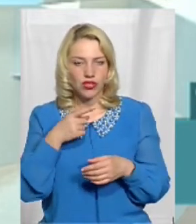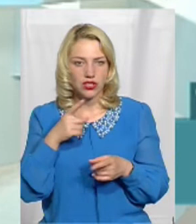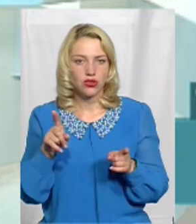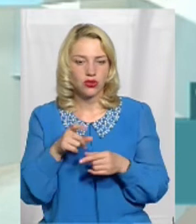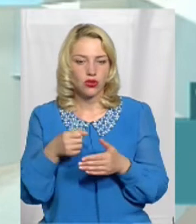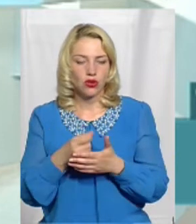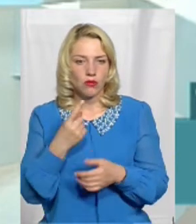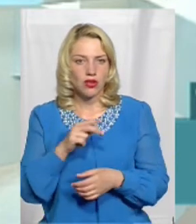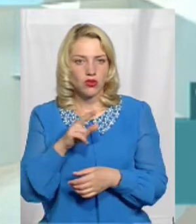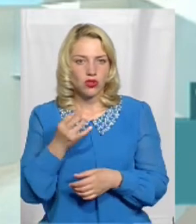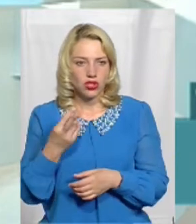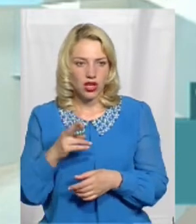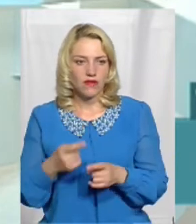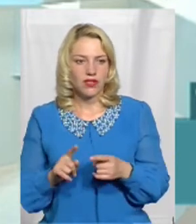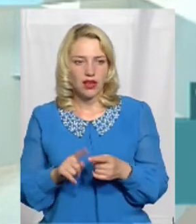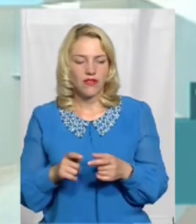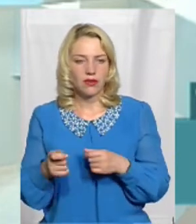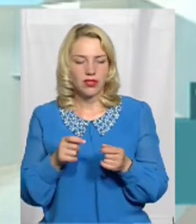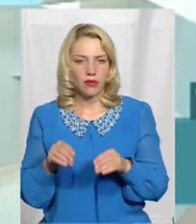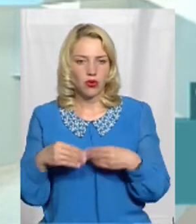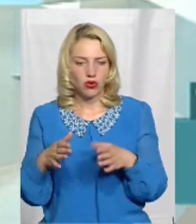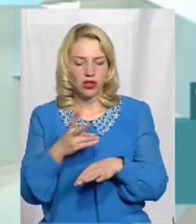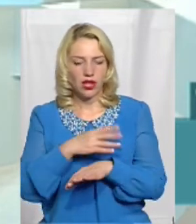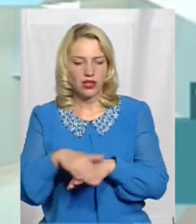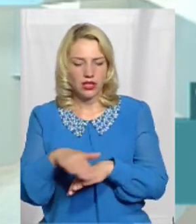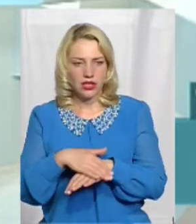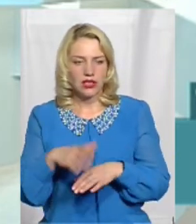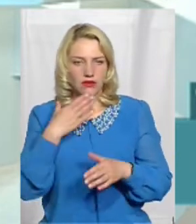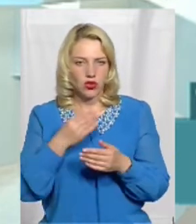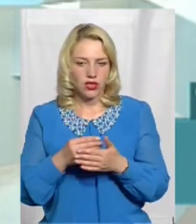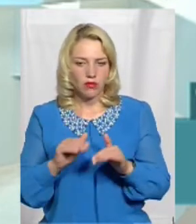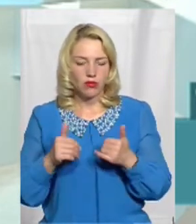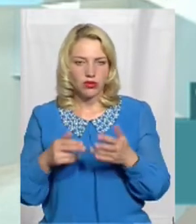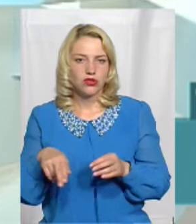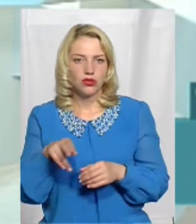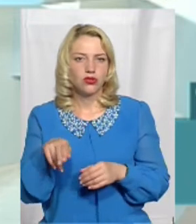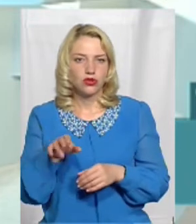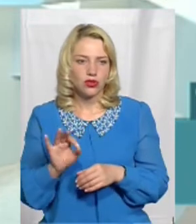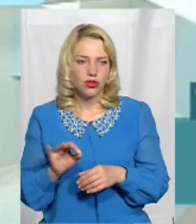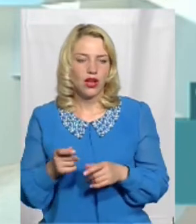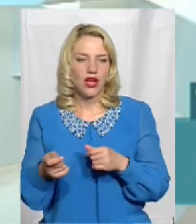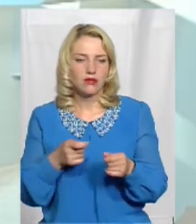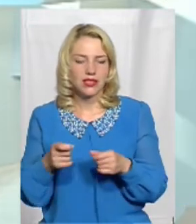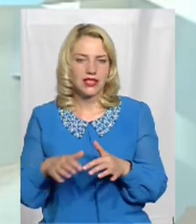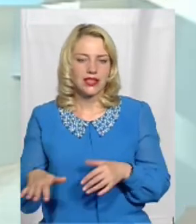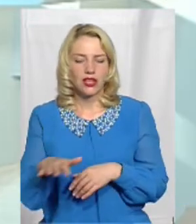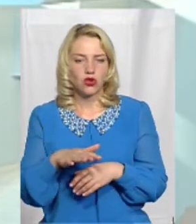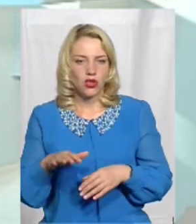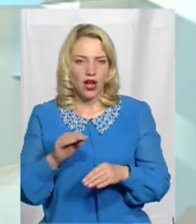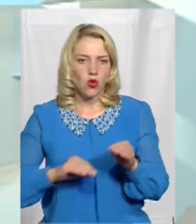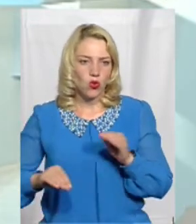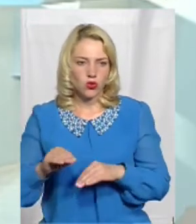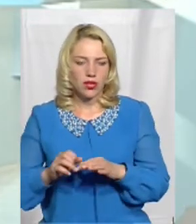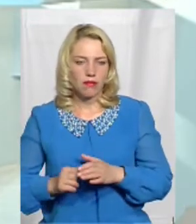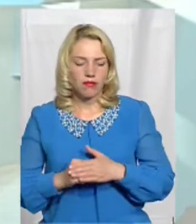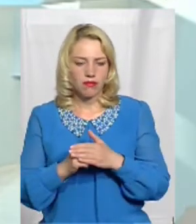що до 1 червня обласні адміністрації подають на адресу Мінрегіону свої пропозиції стосовно адміністративно-територіального устрою